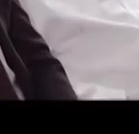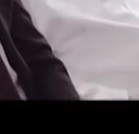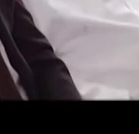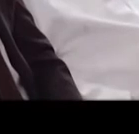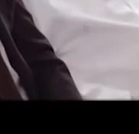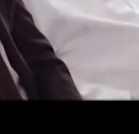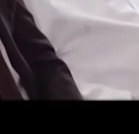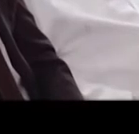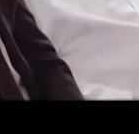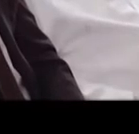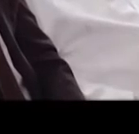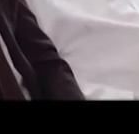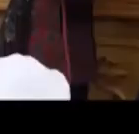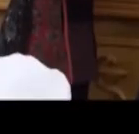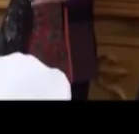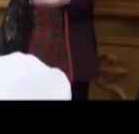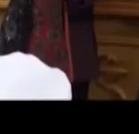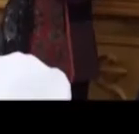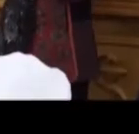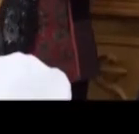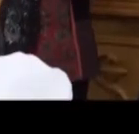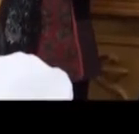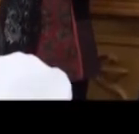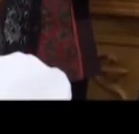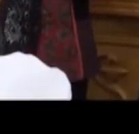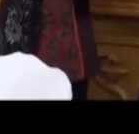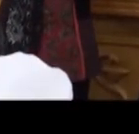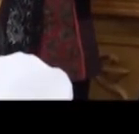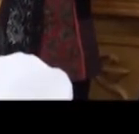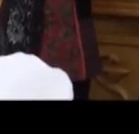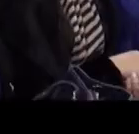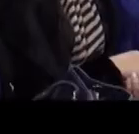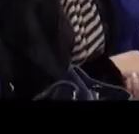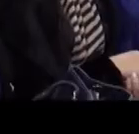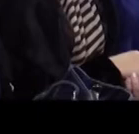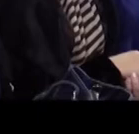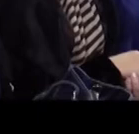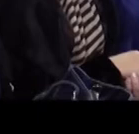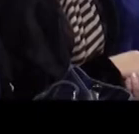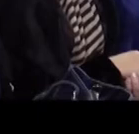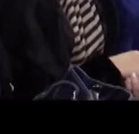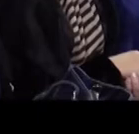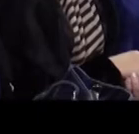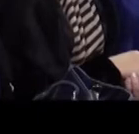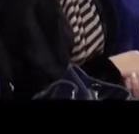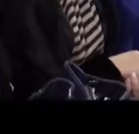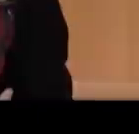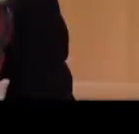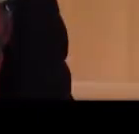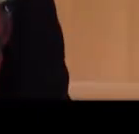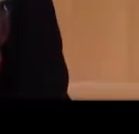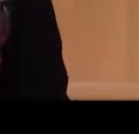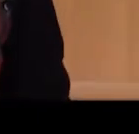випня лікарі, які підписали декларацію, отримуватимуть більшу заробітну плату. Адже Національна служба здоров'я України обіцяє збільшити фінансування.